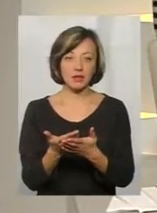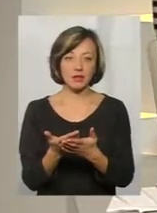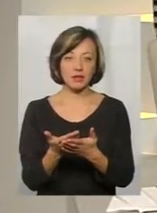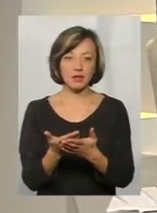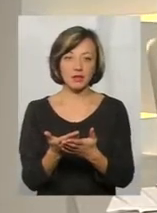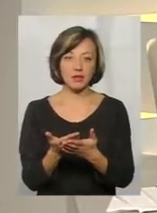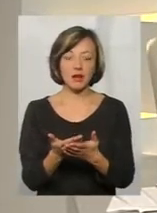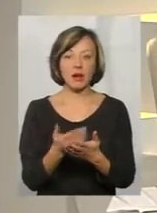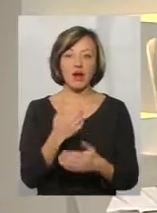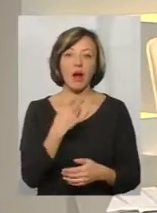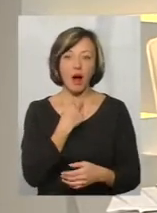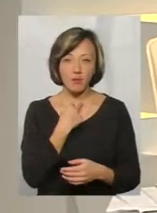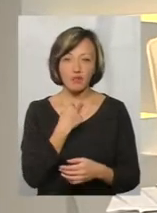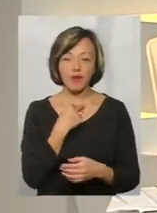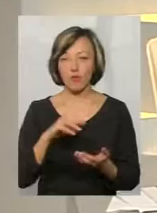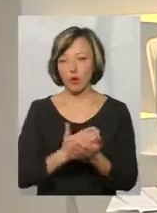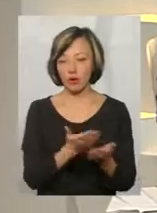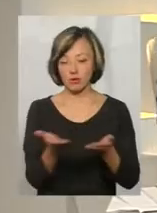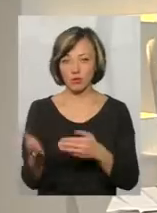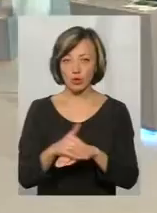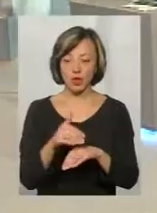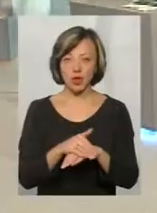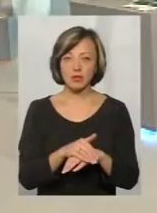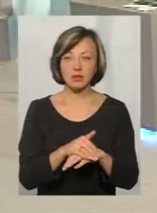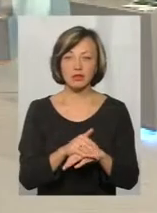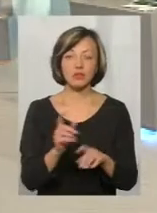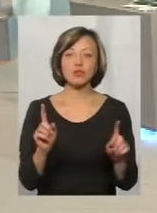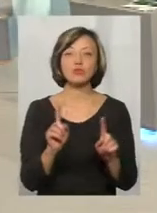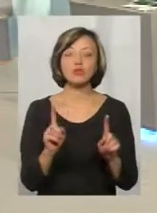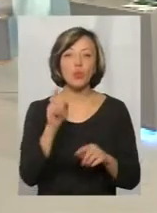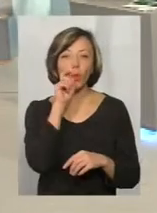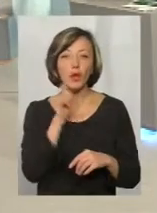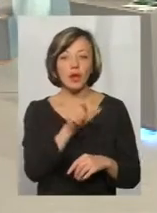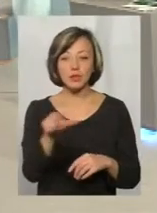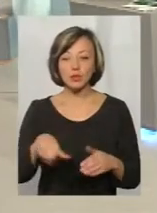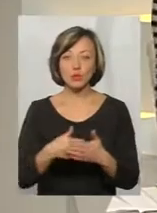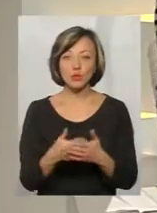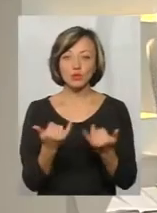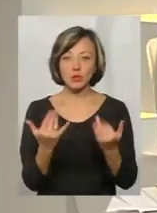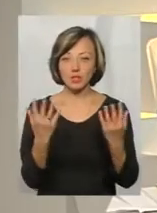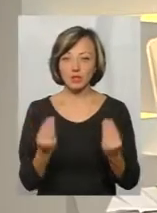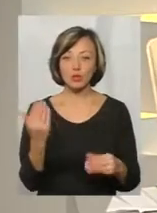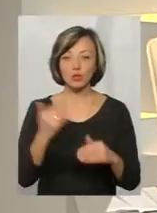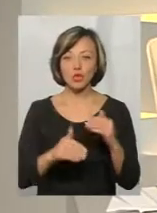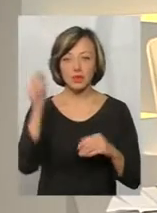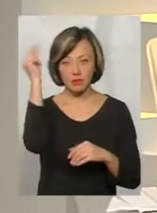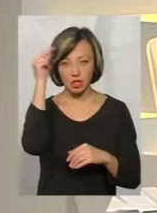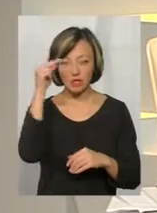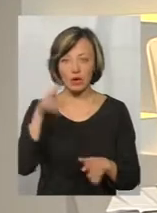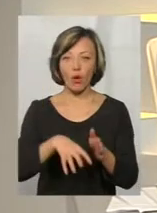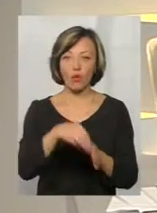Хоче хамства в політиці, будь ласка, ось воно. Тобто, що українці до сьогоднішнього дня вже навчилися